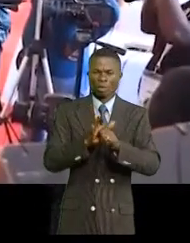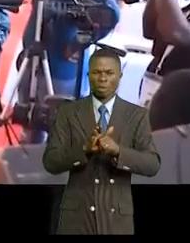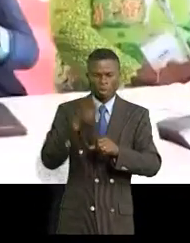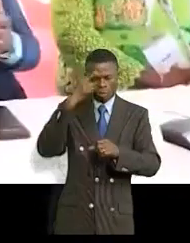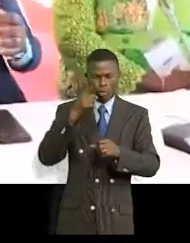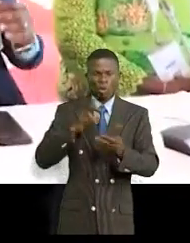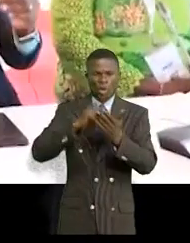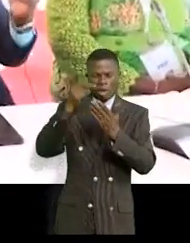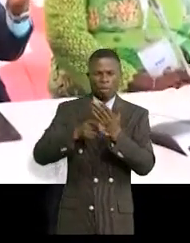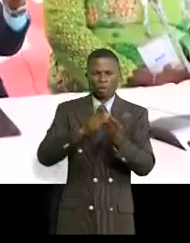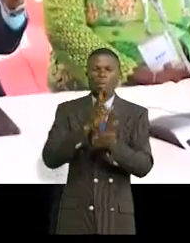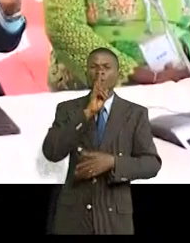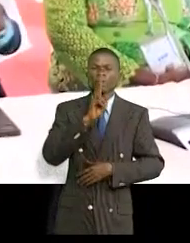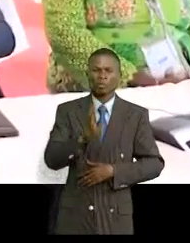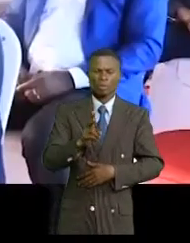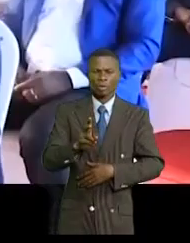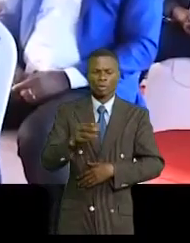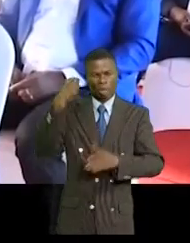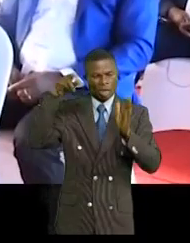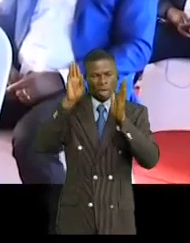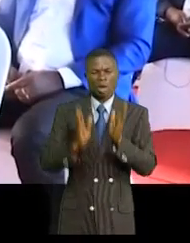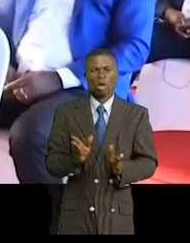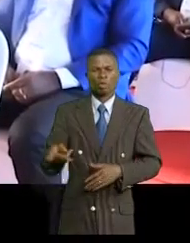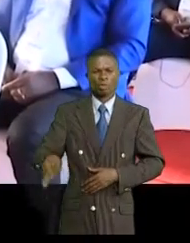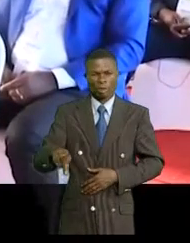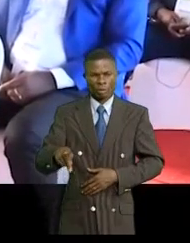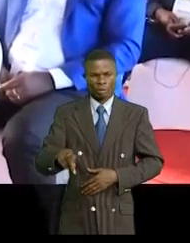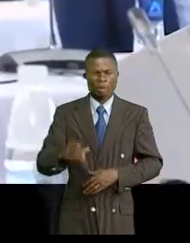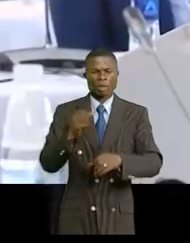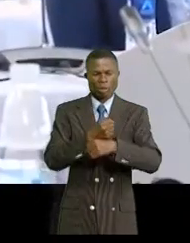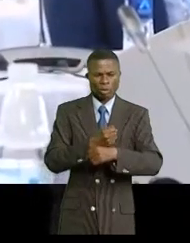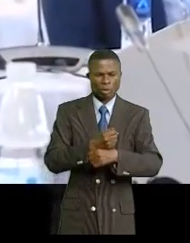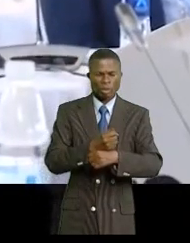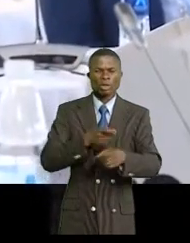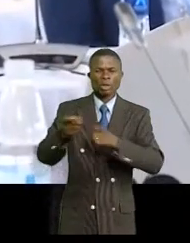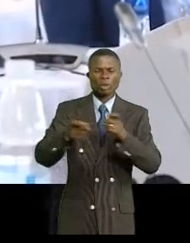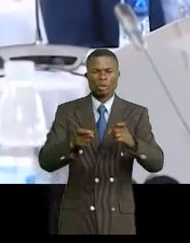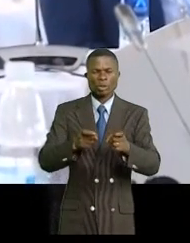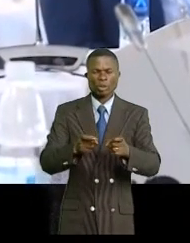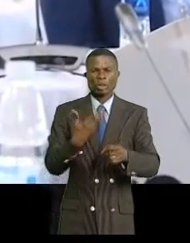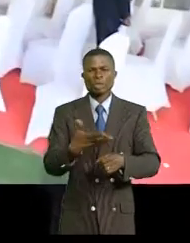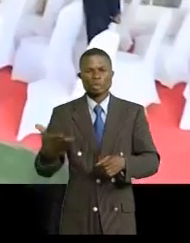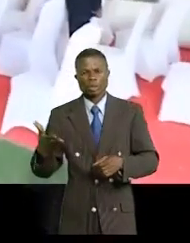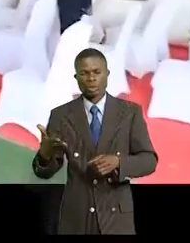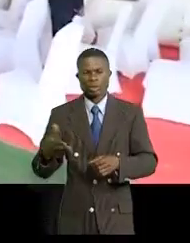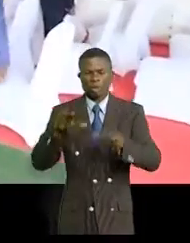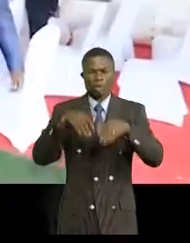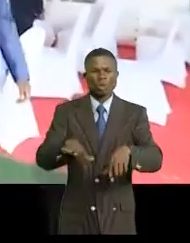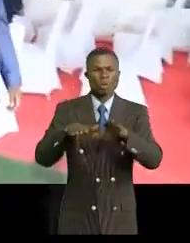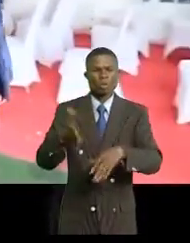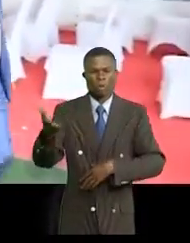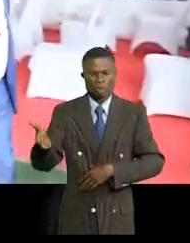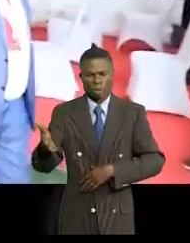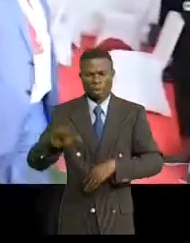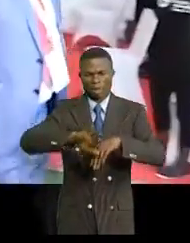matérialiser le projet L'autorité commune de la rivière Luapula sera mise en place pour gérer les ressources de cette rivière qui